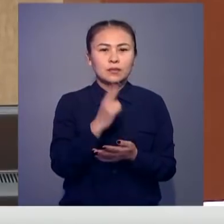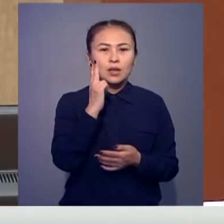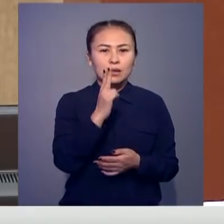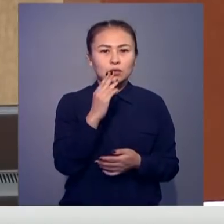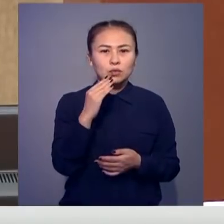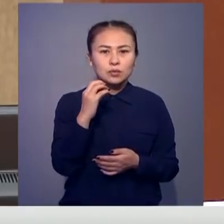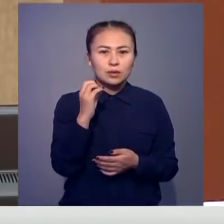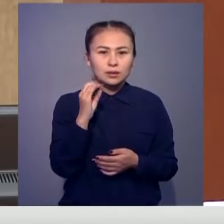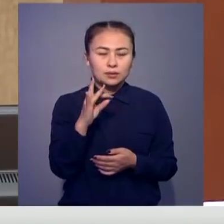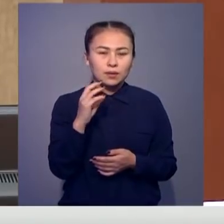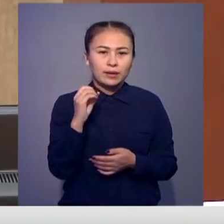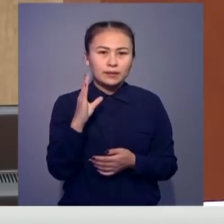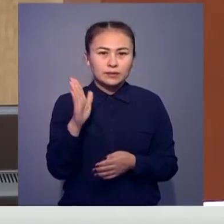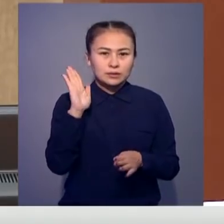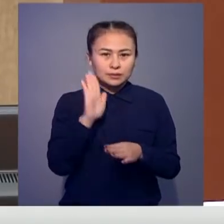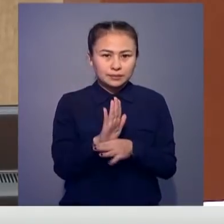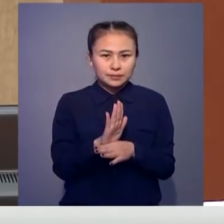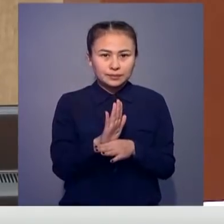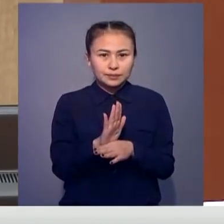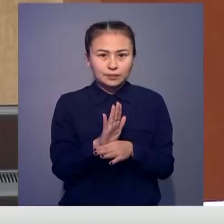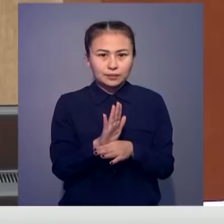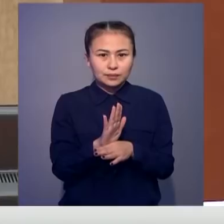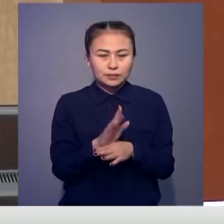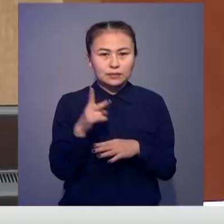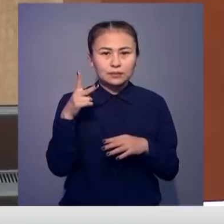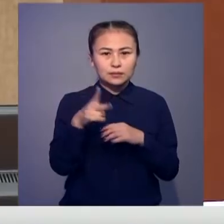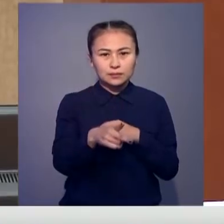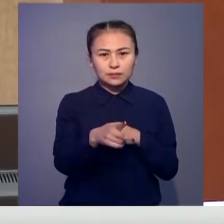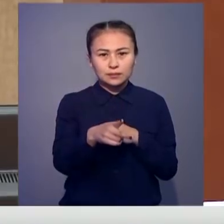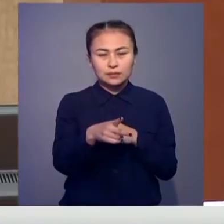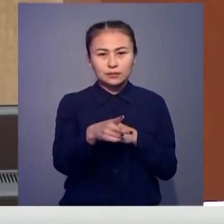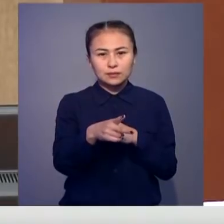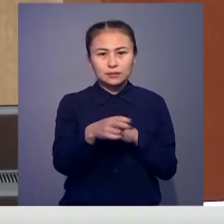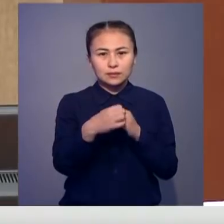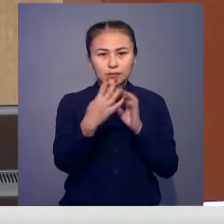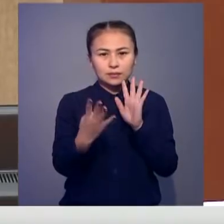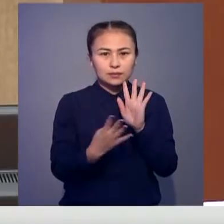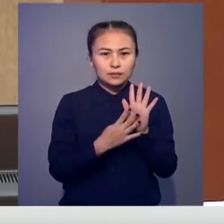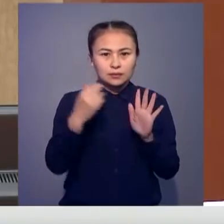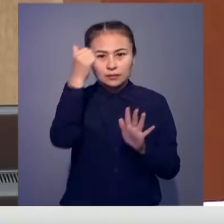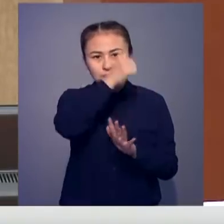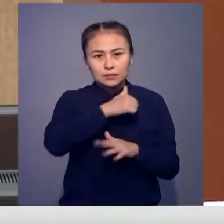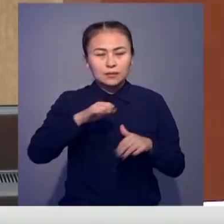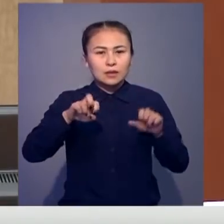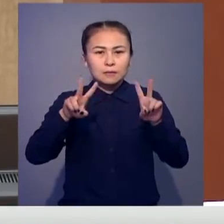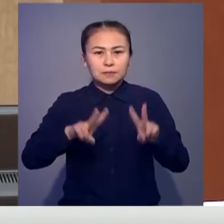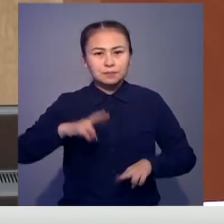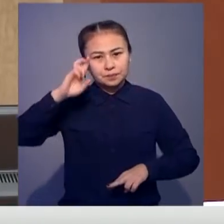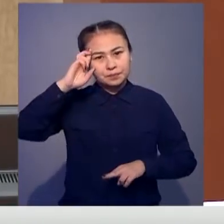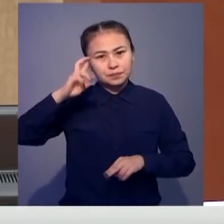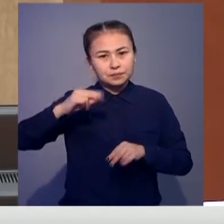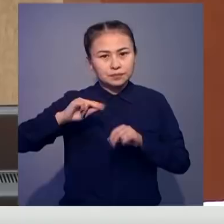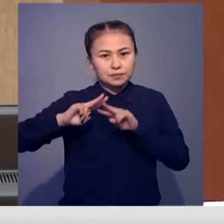Кемелелу Тохаевтың тапсырмасы мен 2019 жылға арналған бюджетті